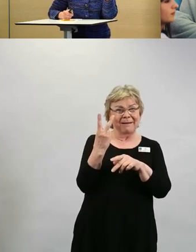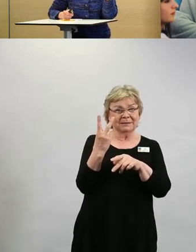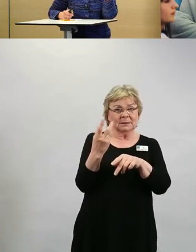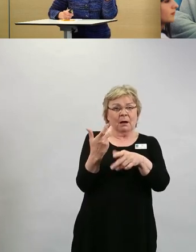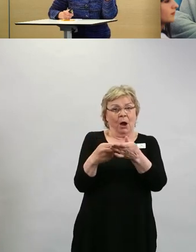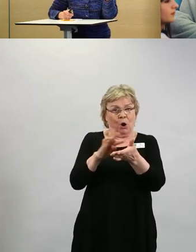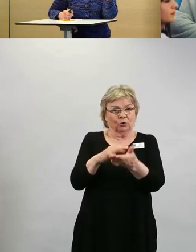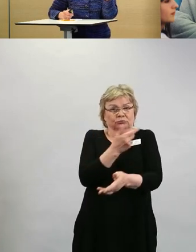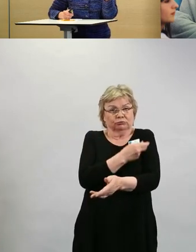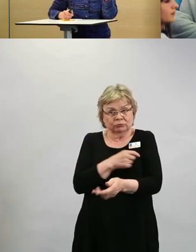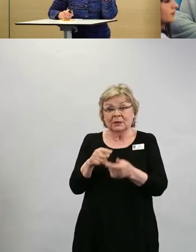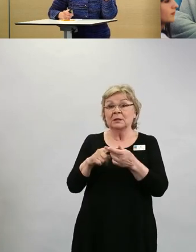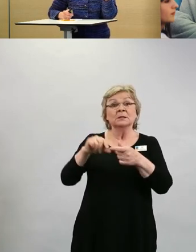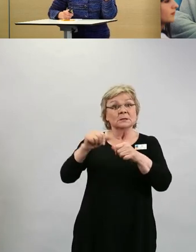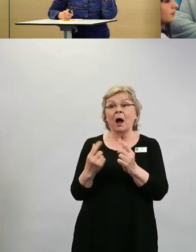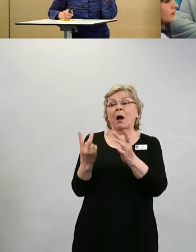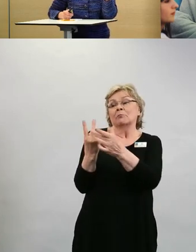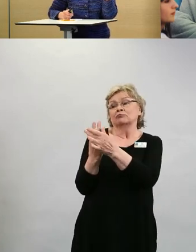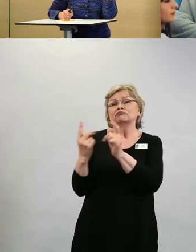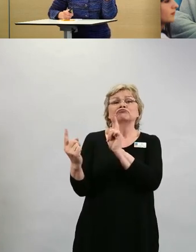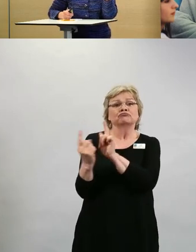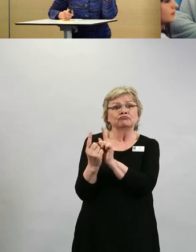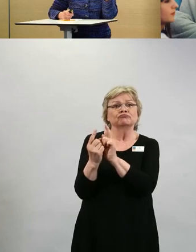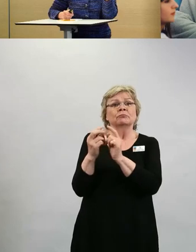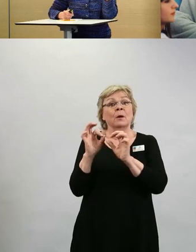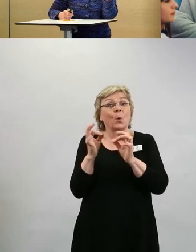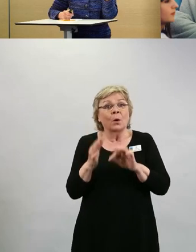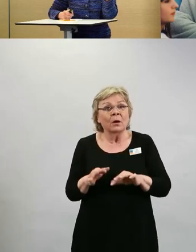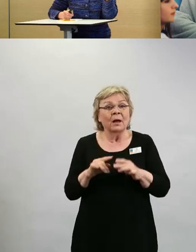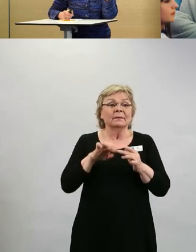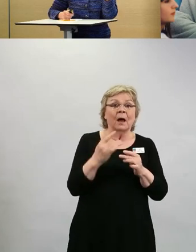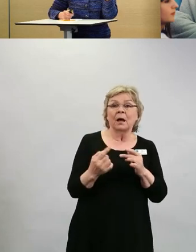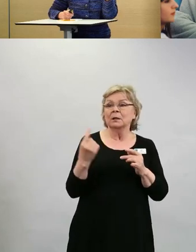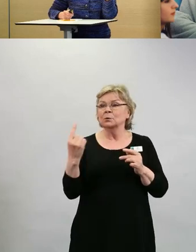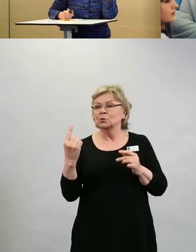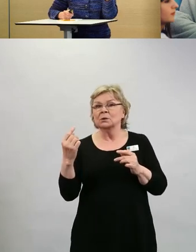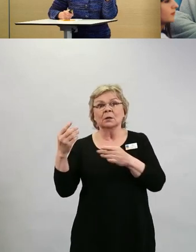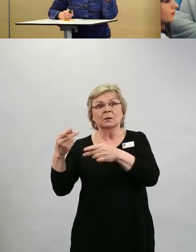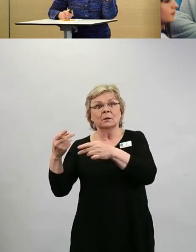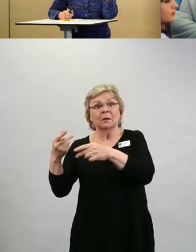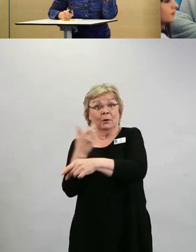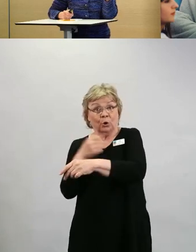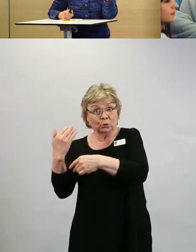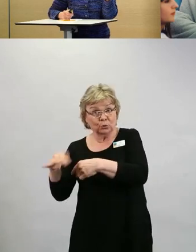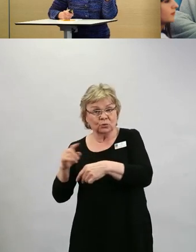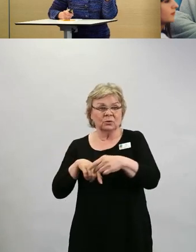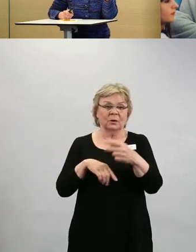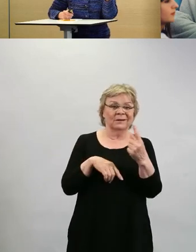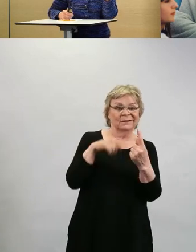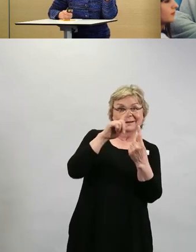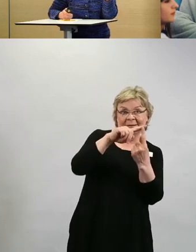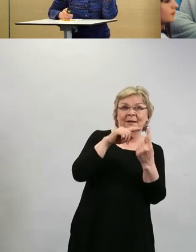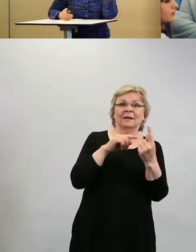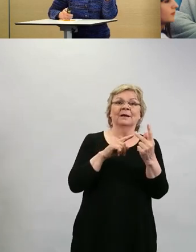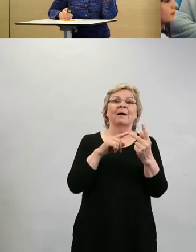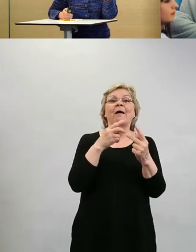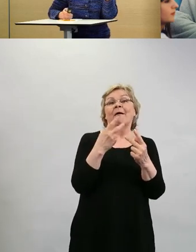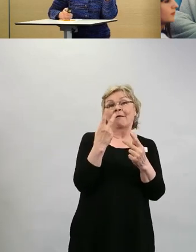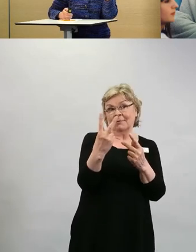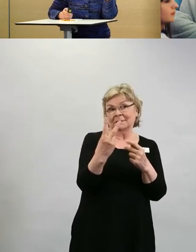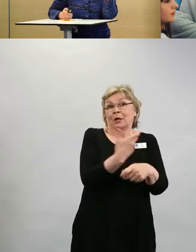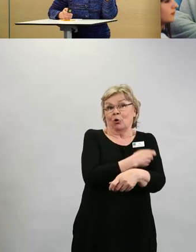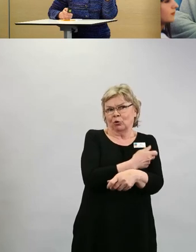sitten rokottamattomien kanssa tai kerran rokotetun kanssa, niin siitä tulee tarkempia yksilöllisiä ohjeita meiltä.